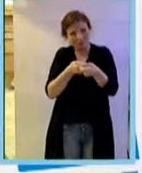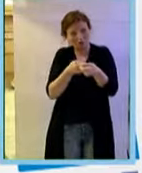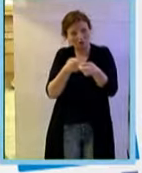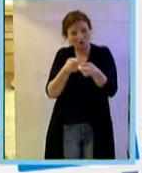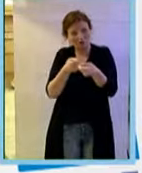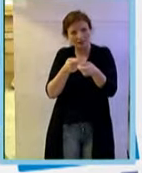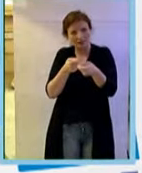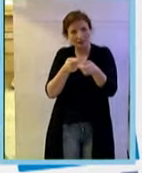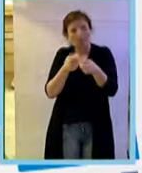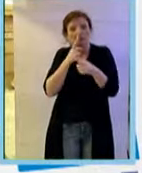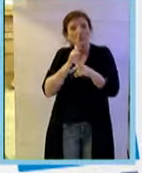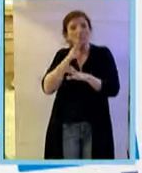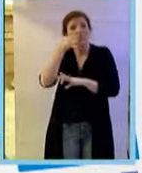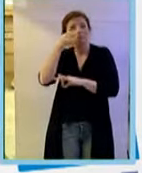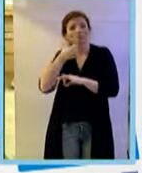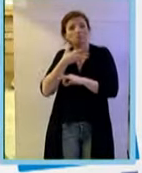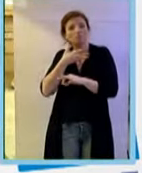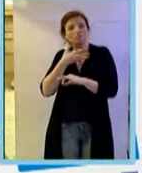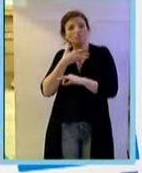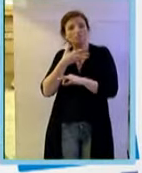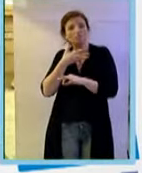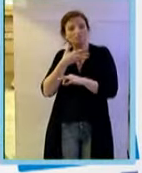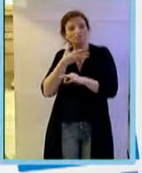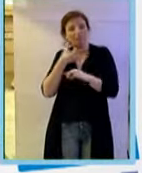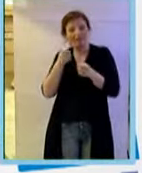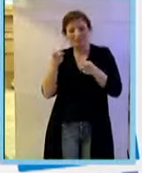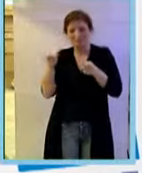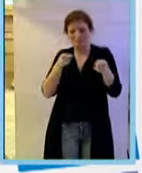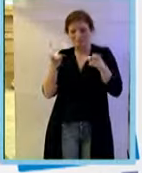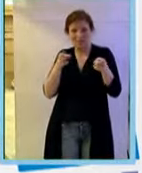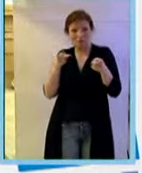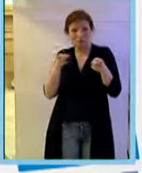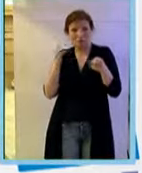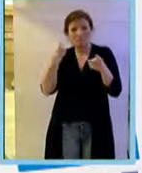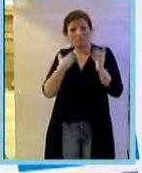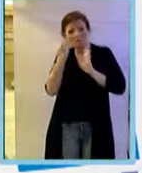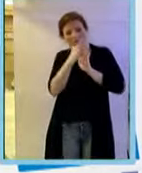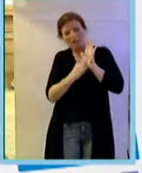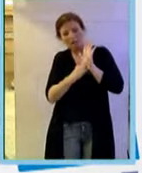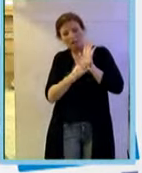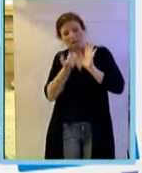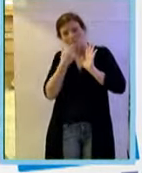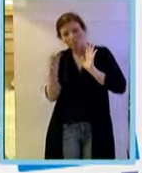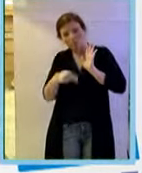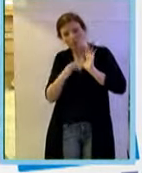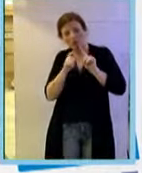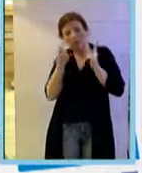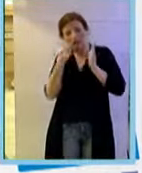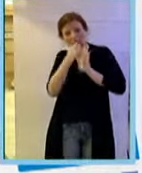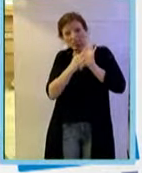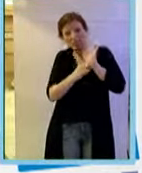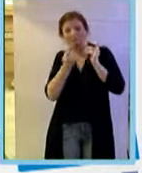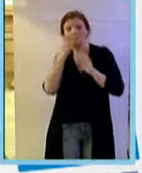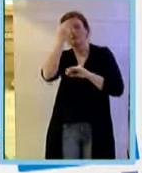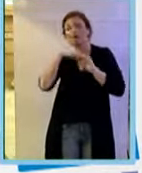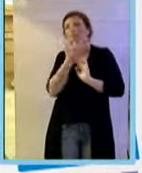sembra esserci durante questo periodo, c'è questo requisito fondamentale, requisito di rosaggio, se ti manca